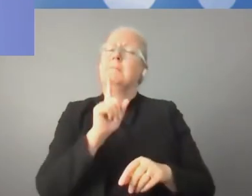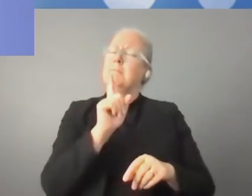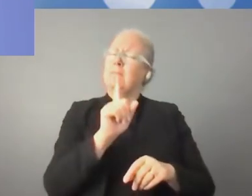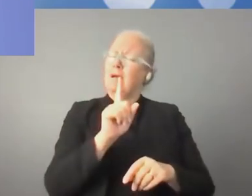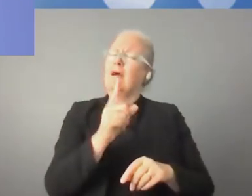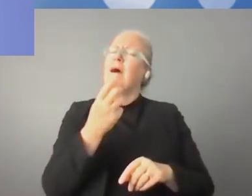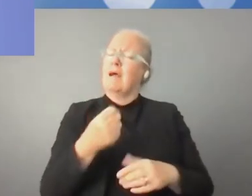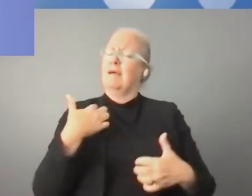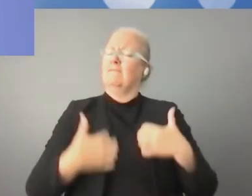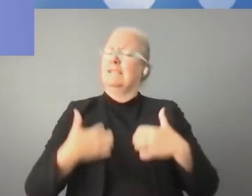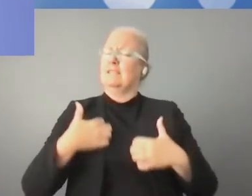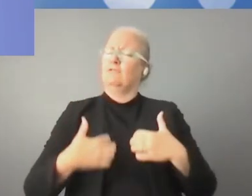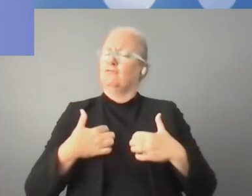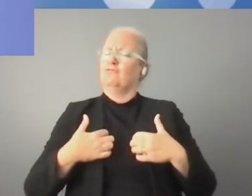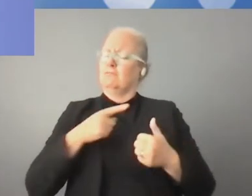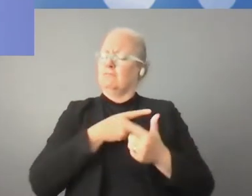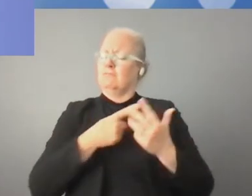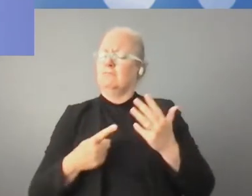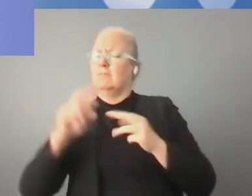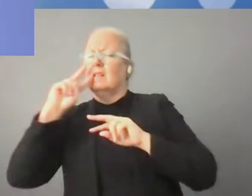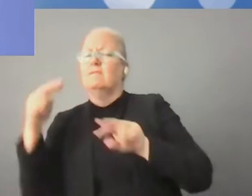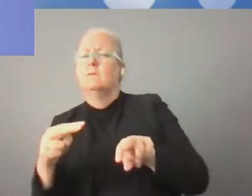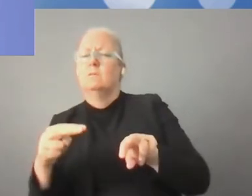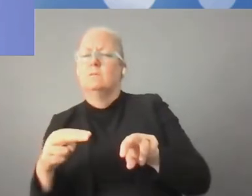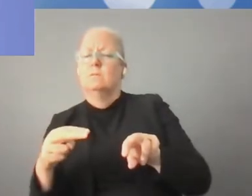pewne pozytywne aspekty.